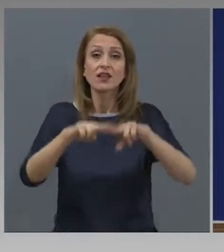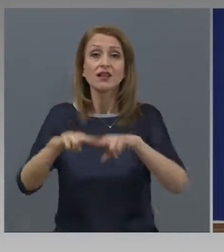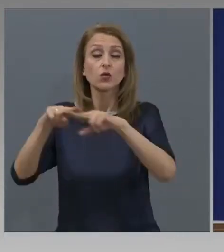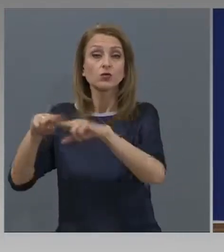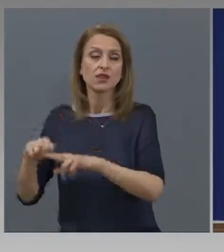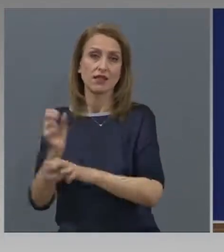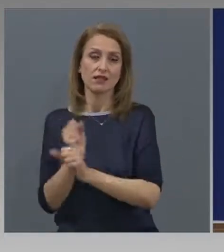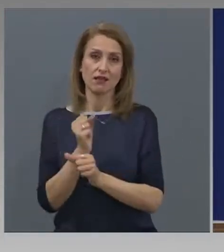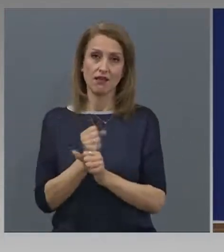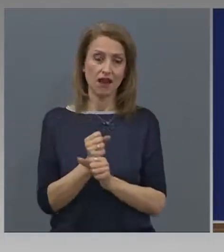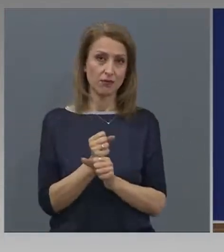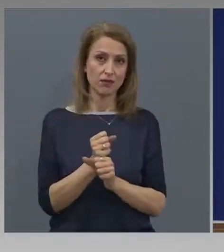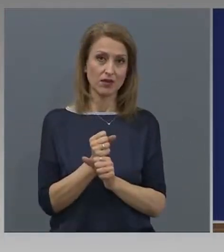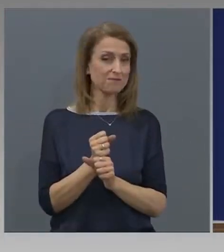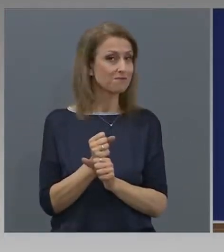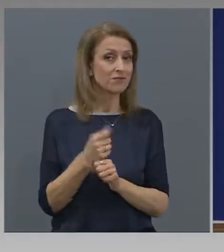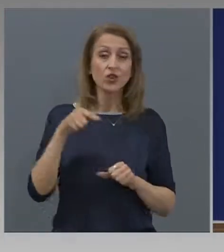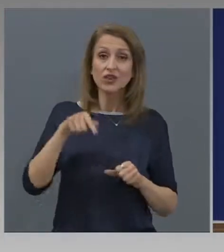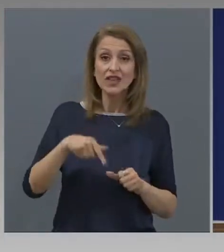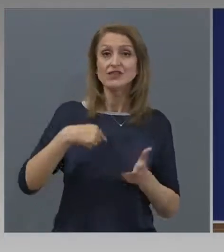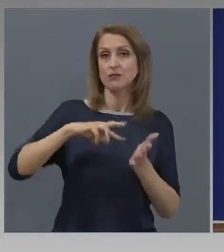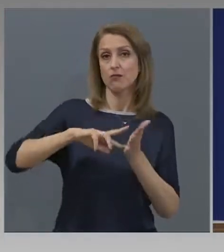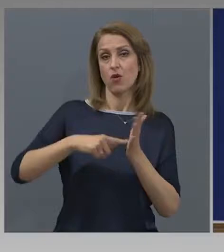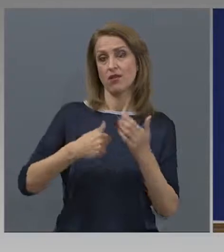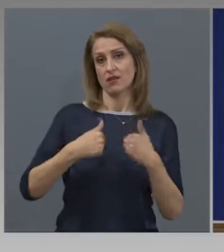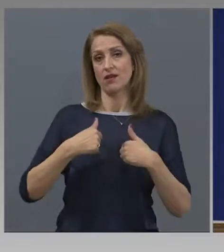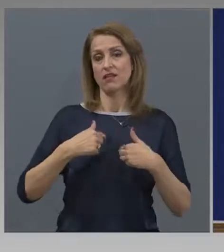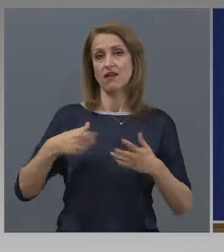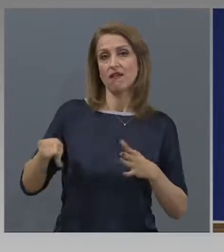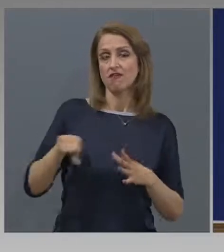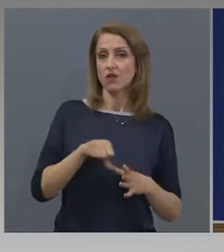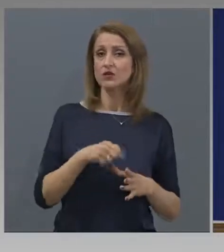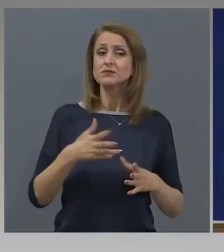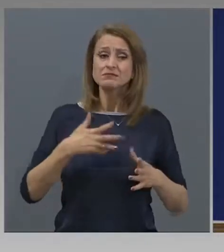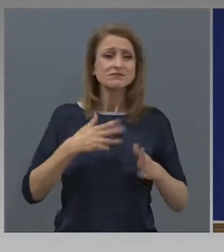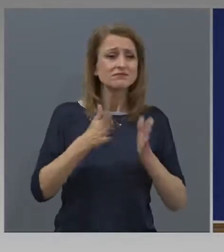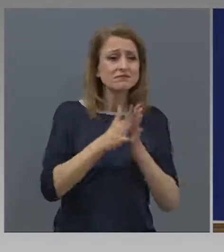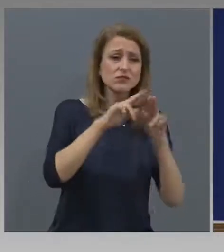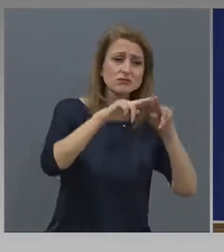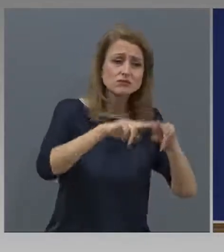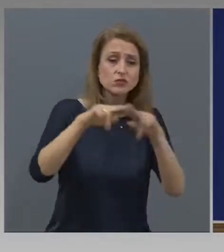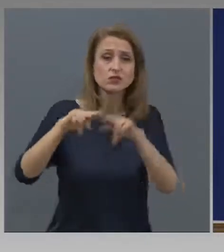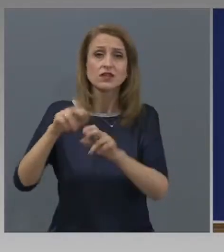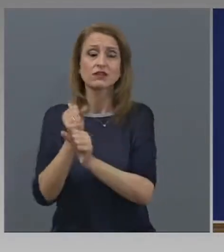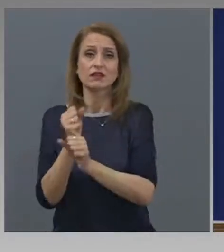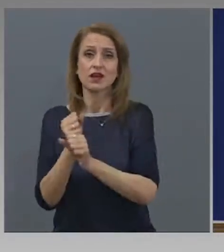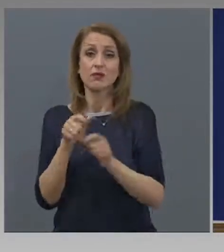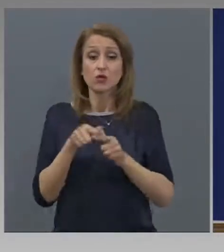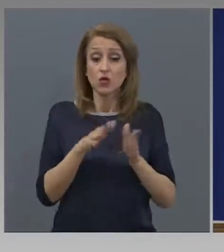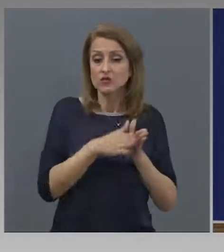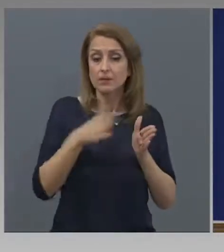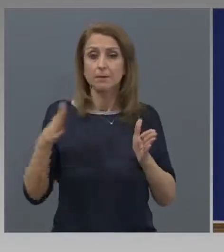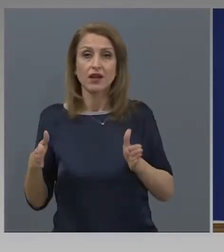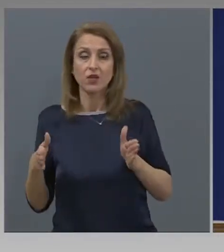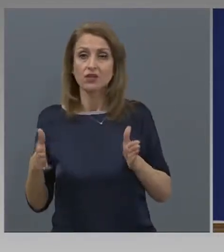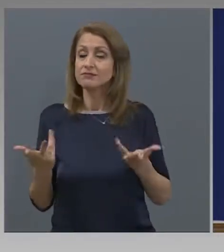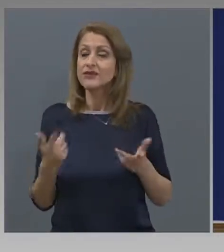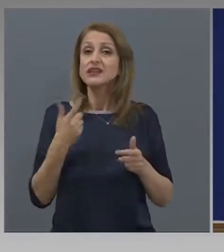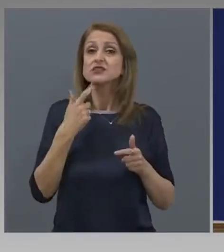политиката, която водим. Ние водиме политика на това да подкрепим хората да останат на работа в този период, защото тази криза